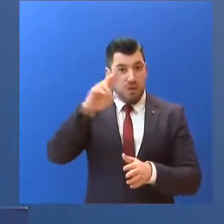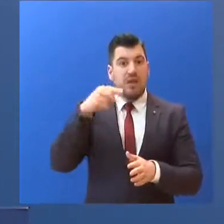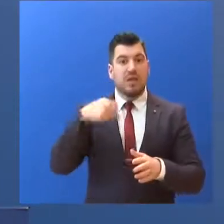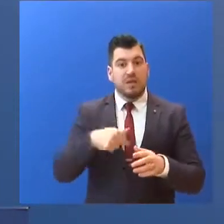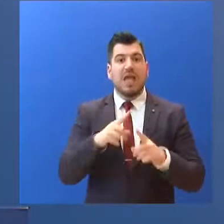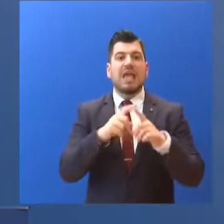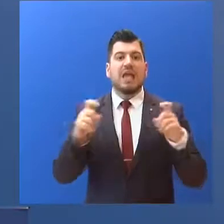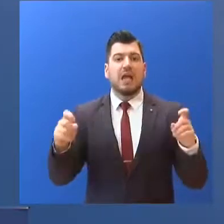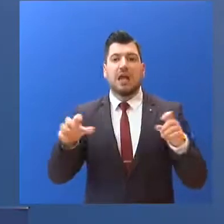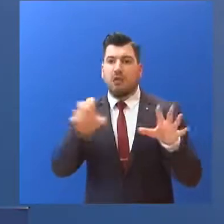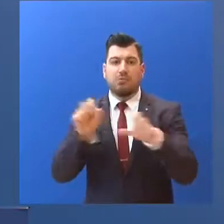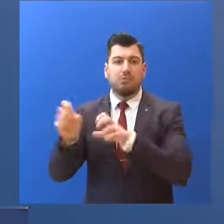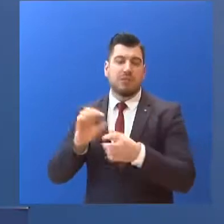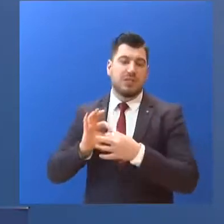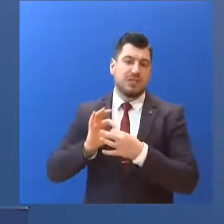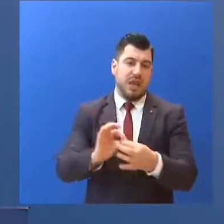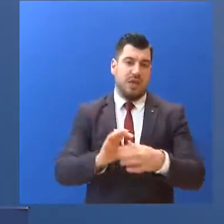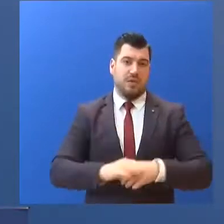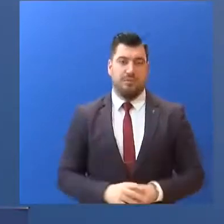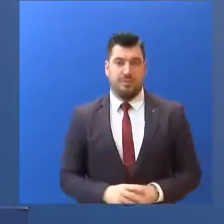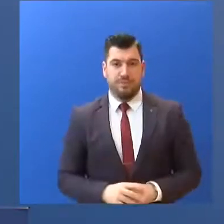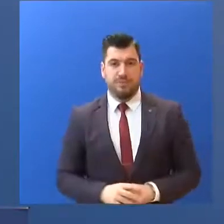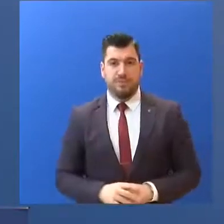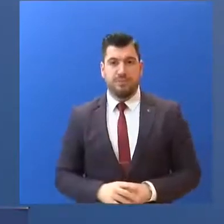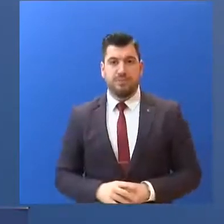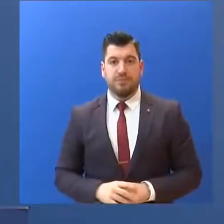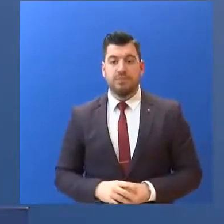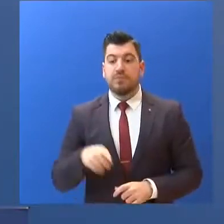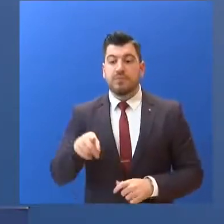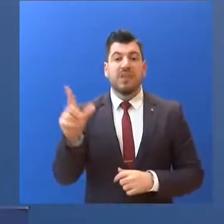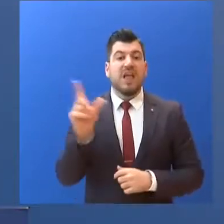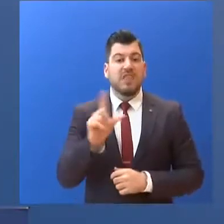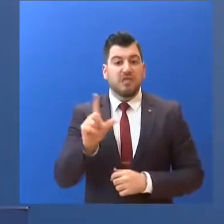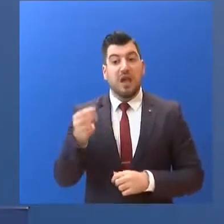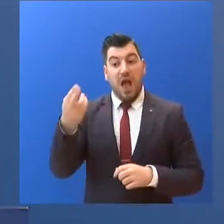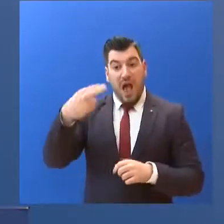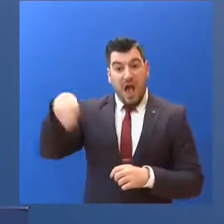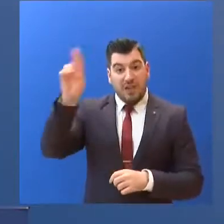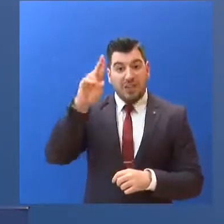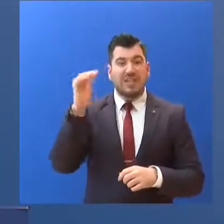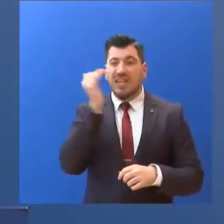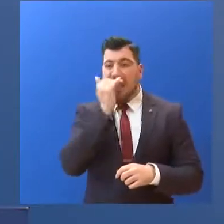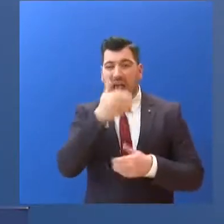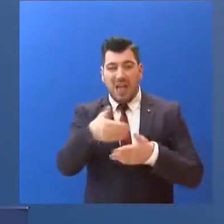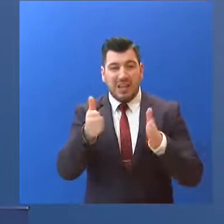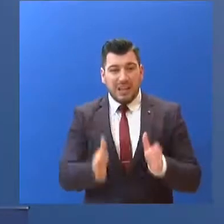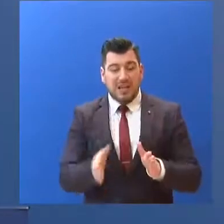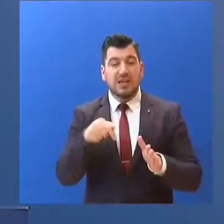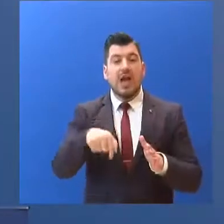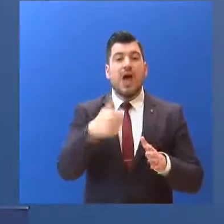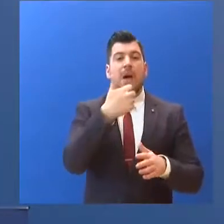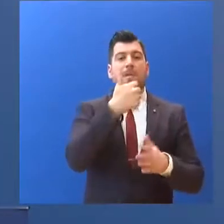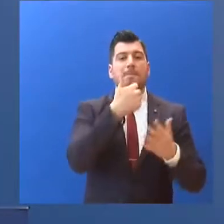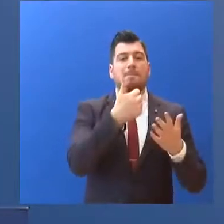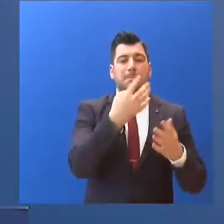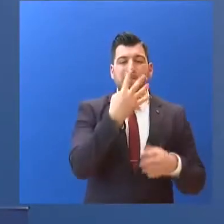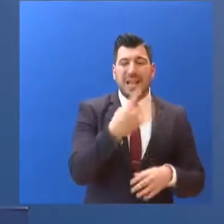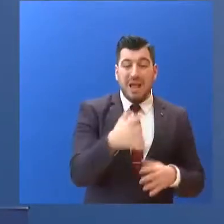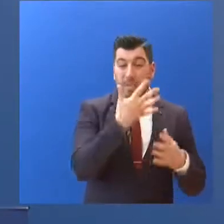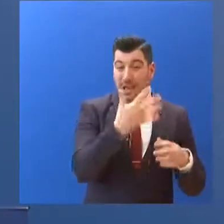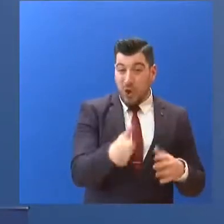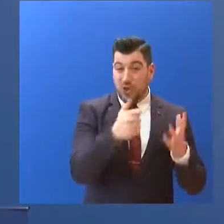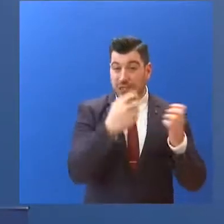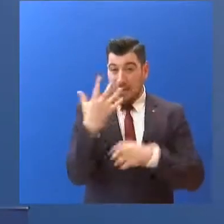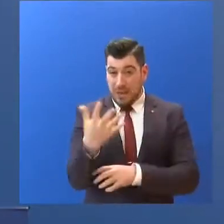υγειονομικού υλικού. Μέχρι τη Δευτέρα... είχαμε αυξήσει τις ΔΕΘ από τις 565... που ήταν πέρα από δύο μήνες στις